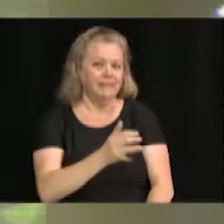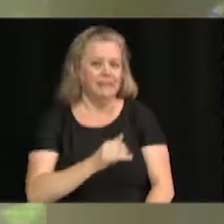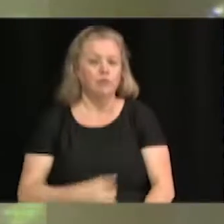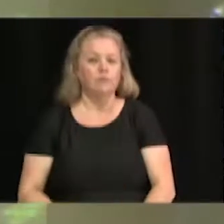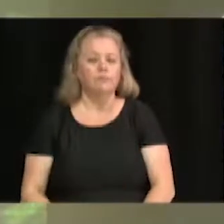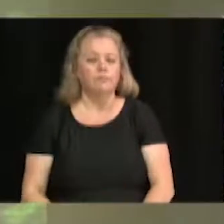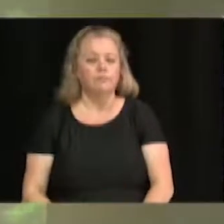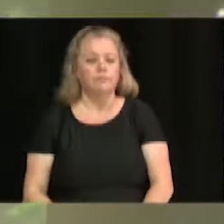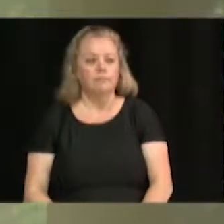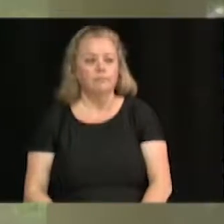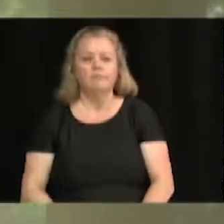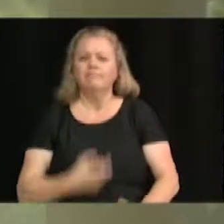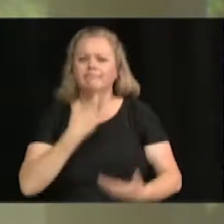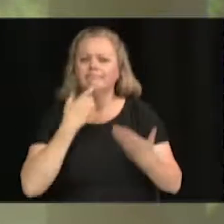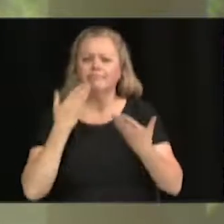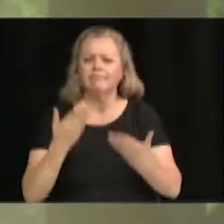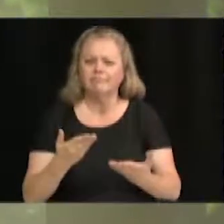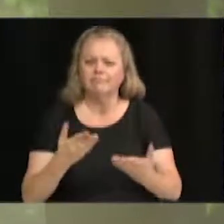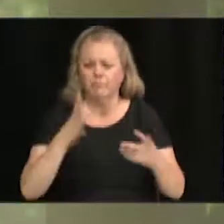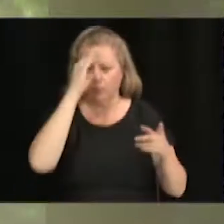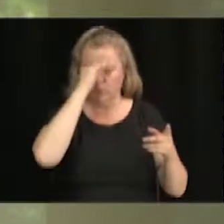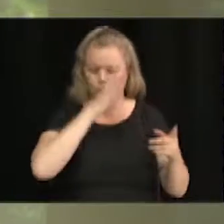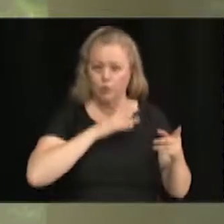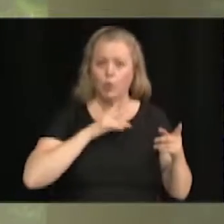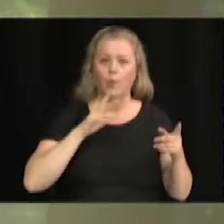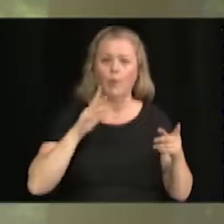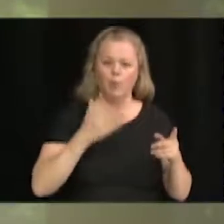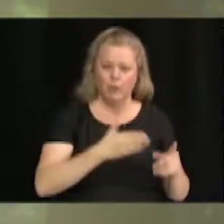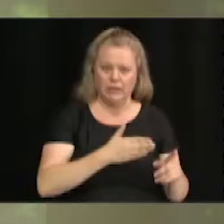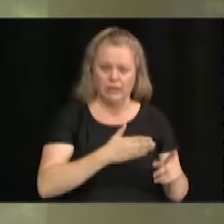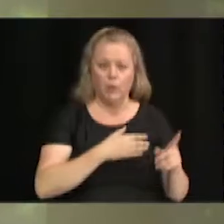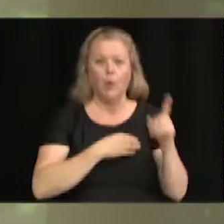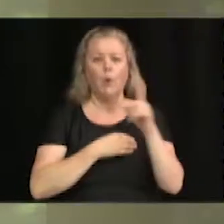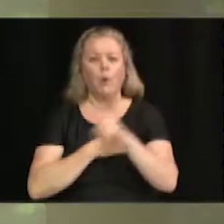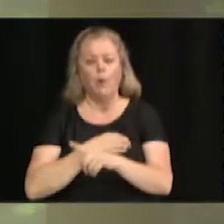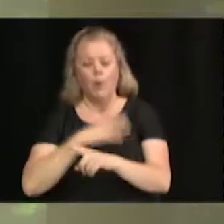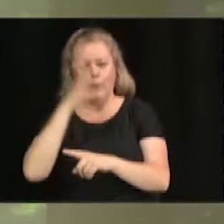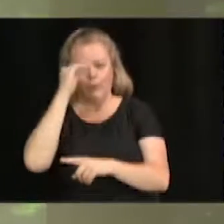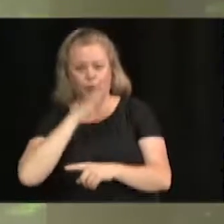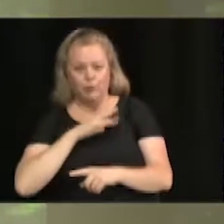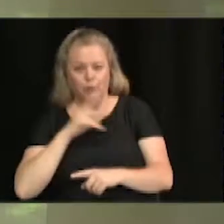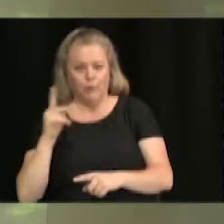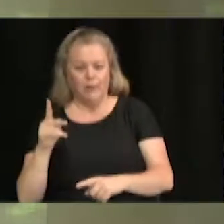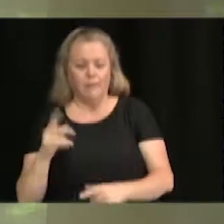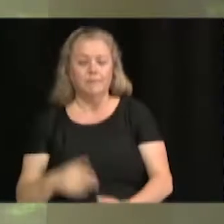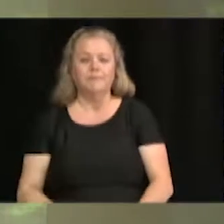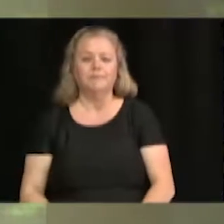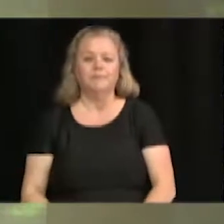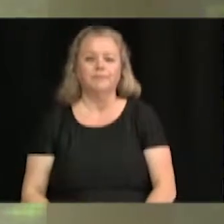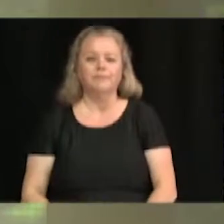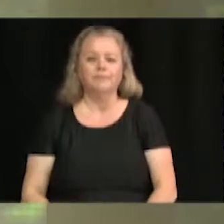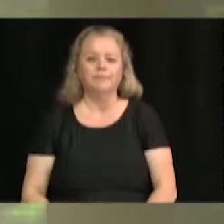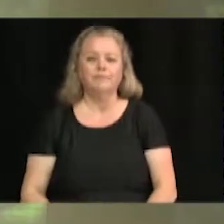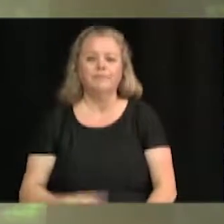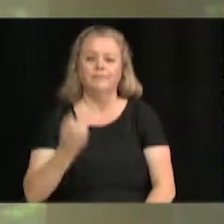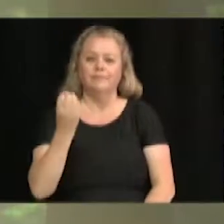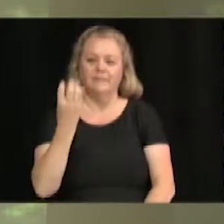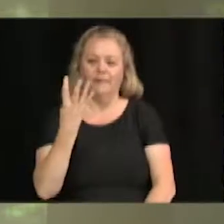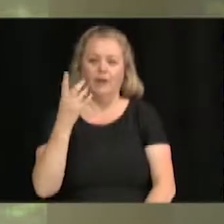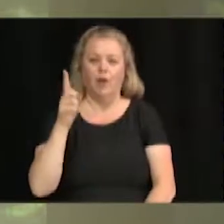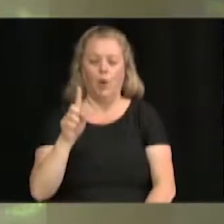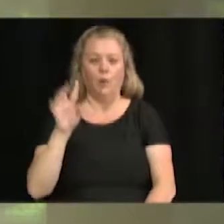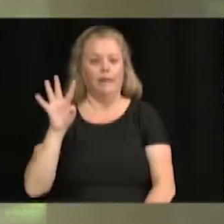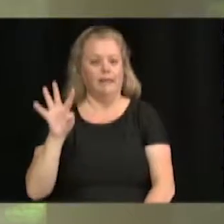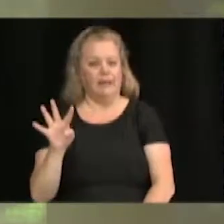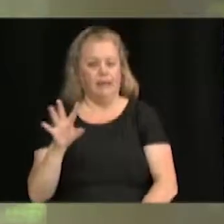J'ai un proposeur, M. Poisson, appuyé par M. Côté, 14.1.4, adoption